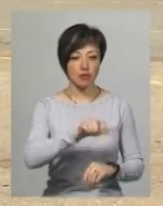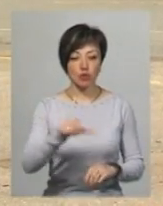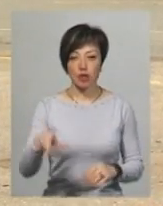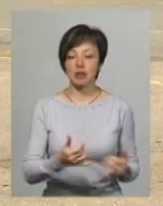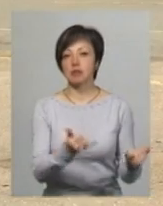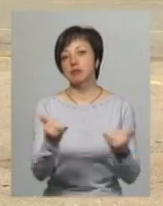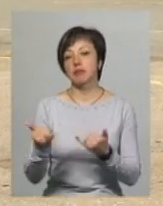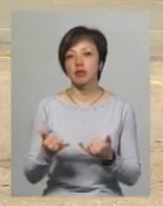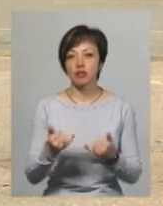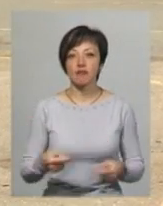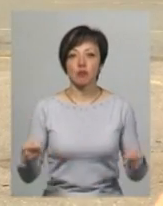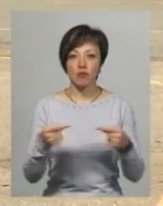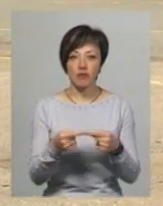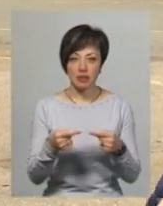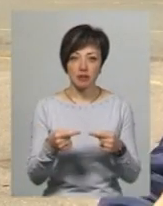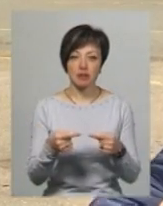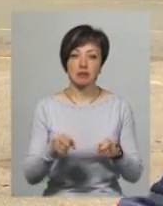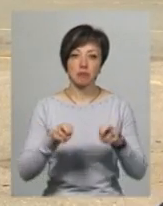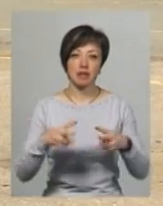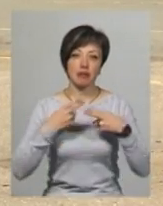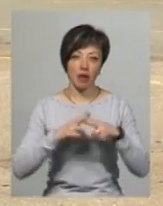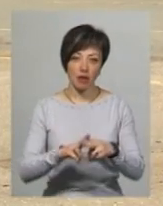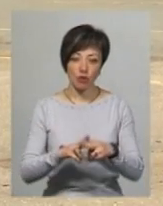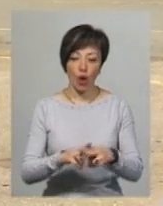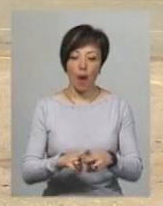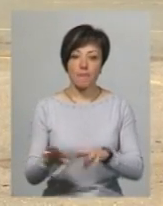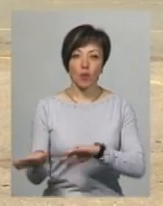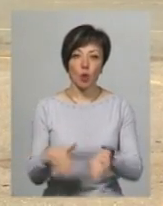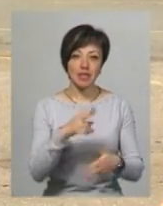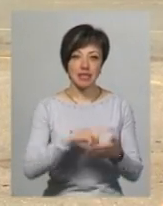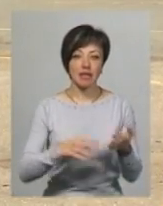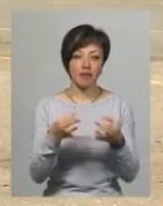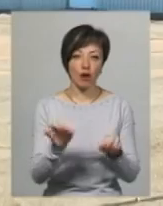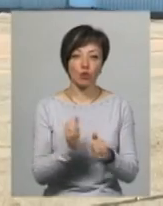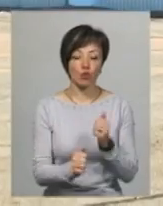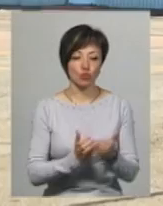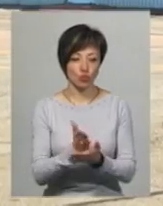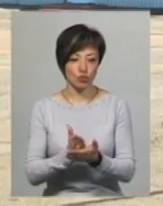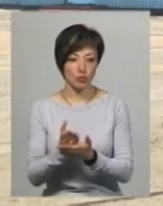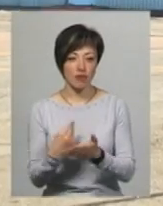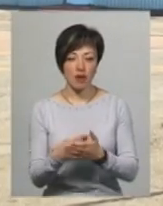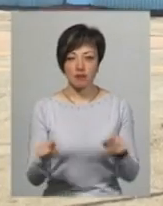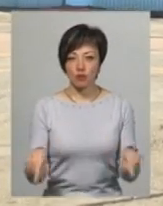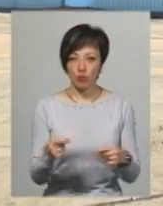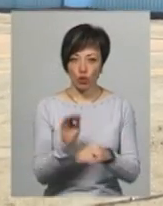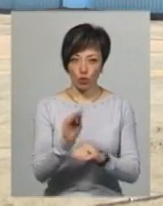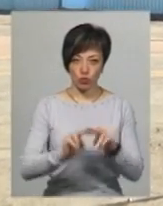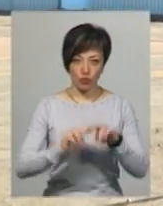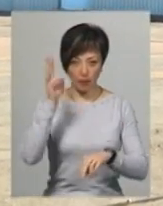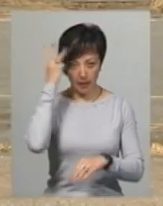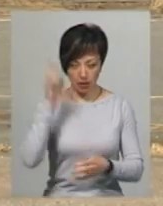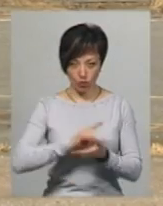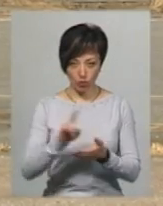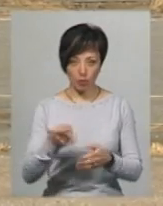забезпечити їх відповідною спецтехнікою, пройти сертифікацію кожної служби. Вартість відновлення та добудови Хмельницького